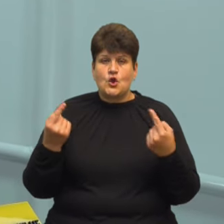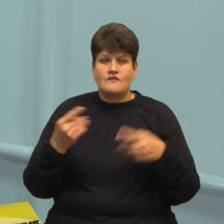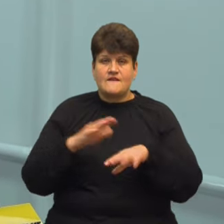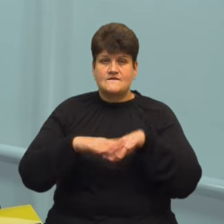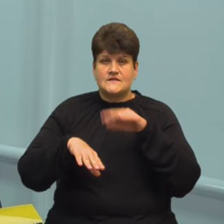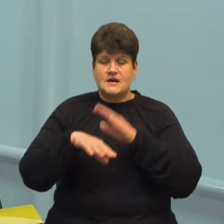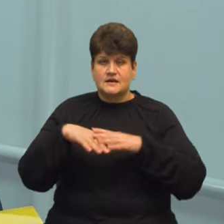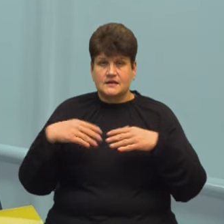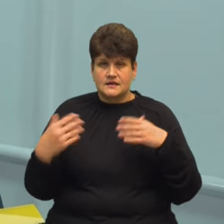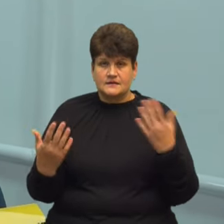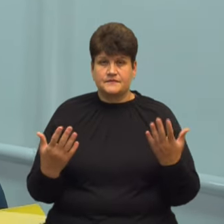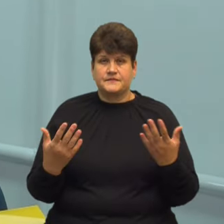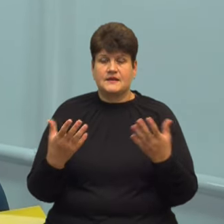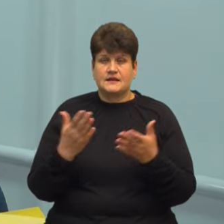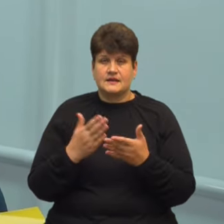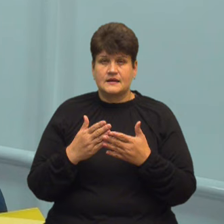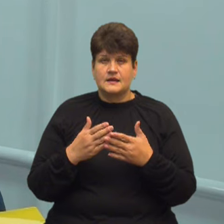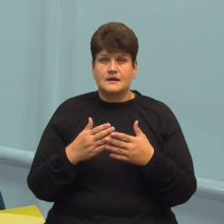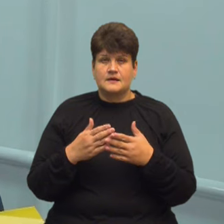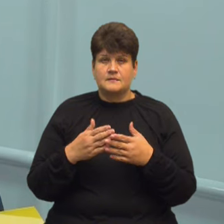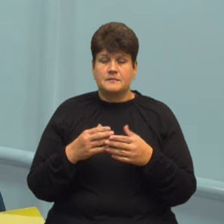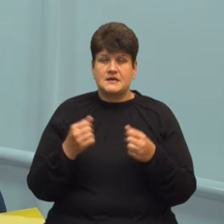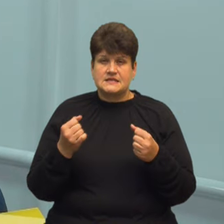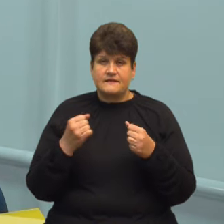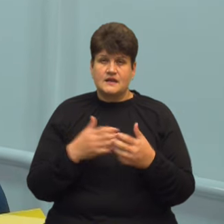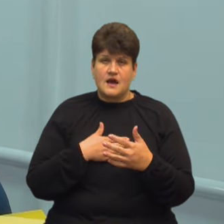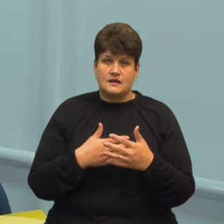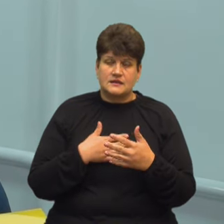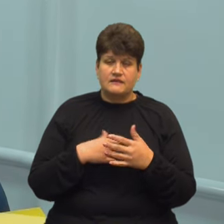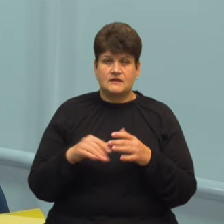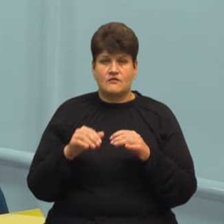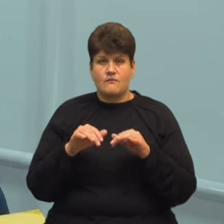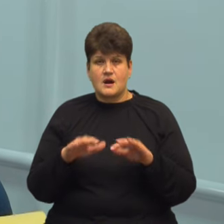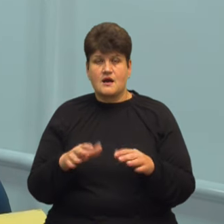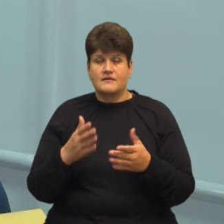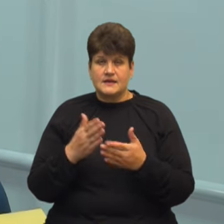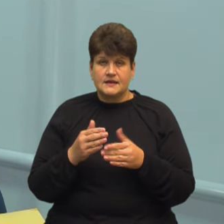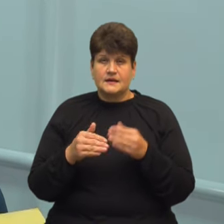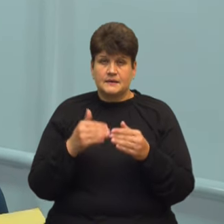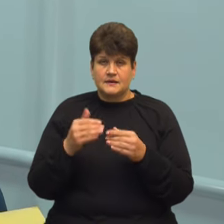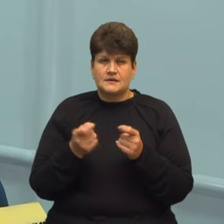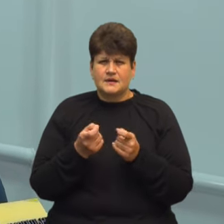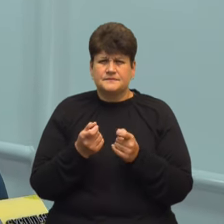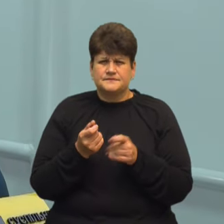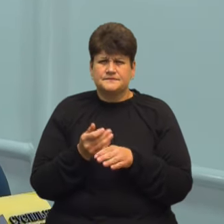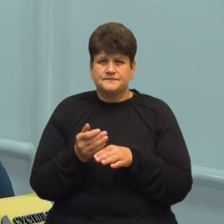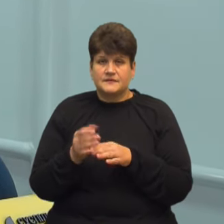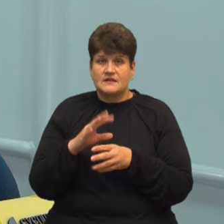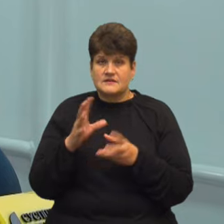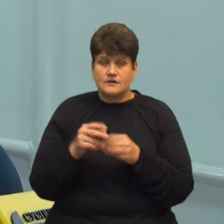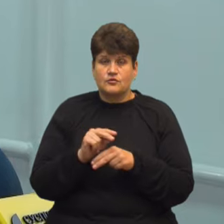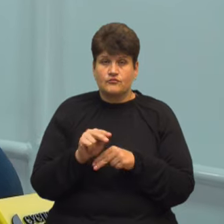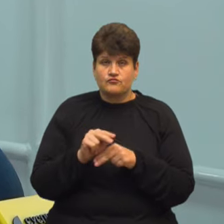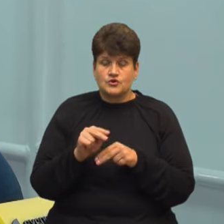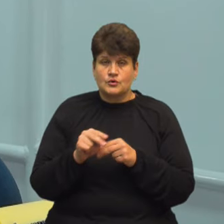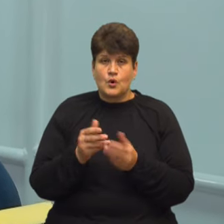різні розстяги Пасивні прави, непасивно активні прави Динаміка є, але така по волі Всагалі ми вчимося його сам